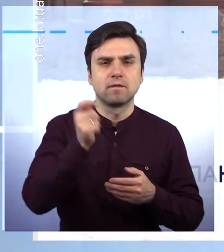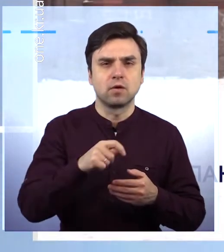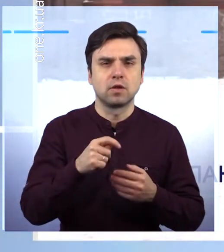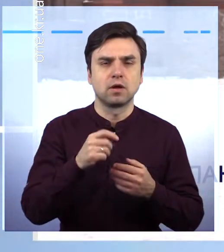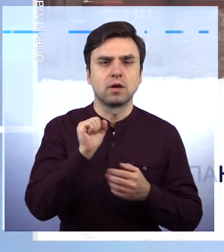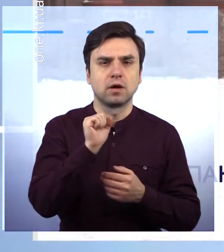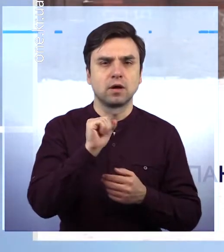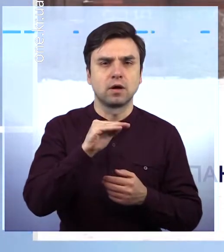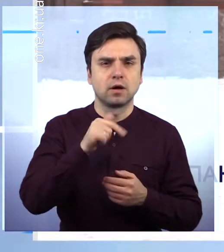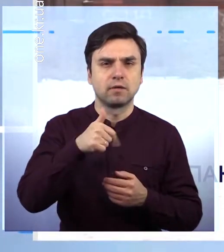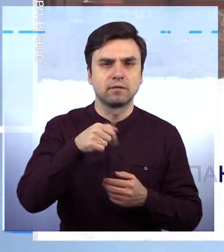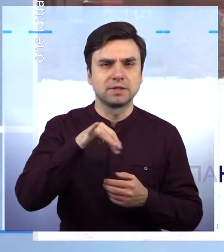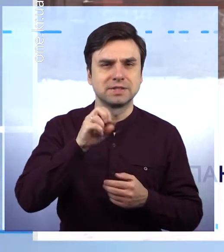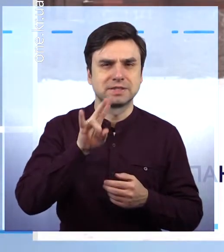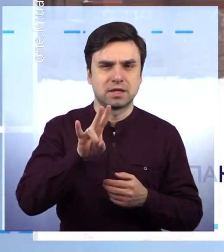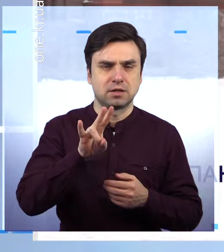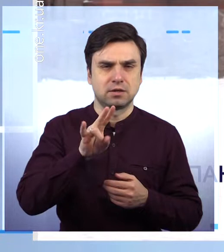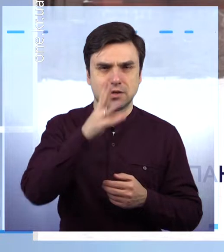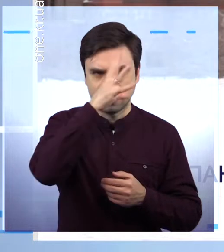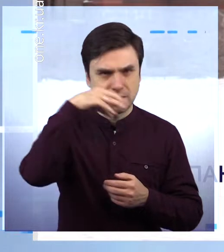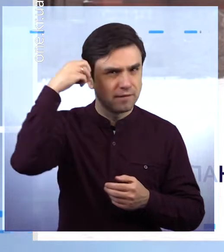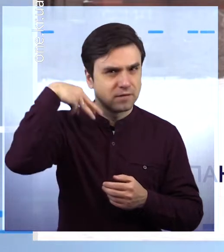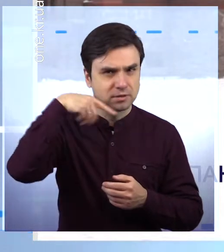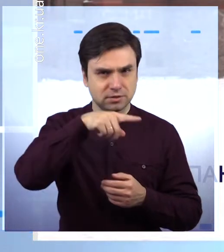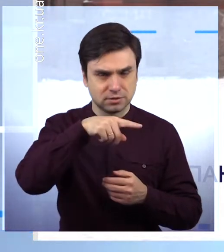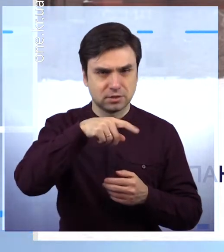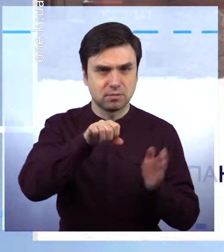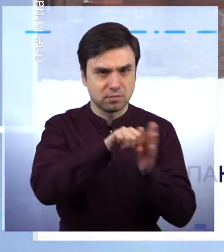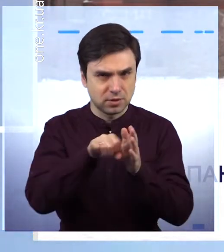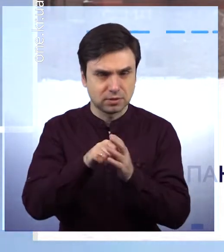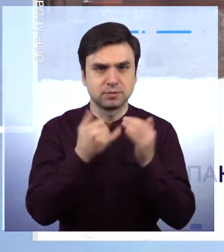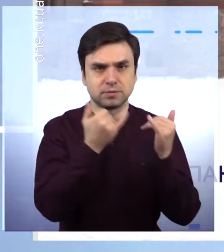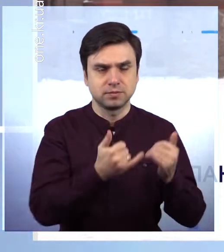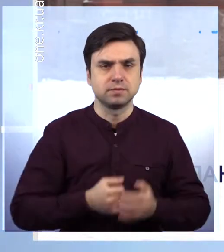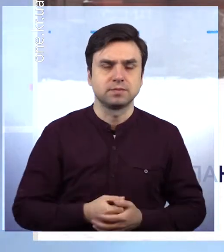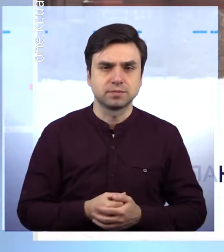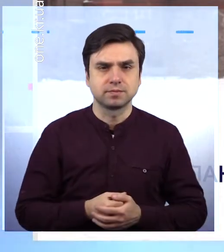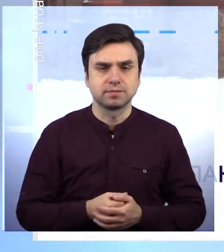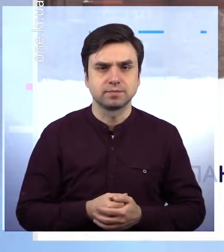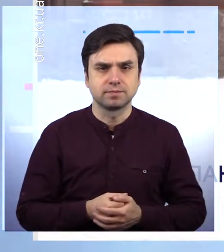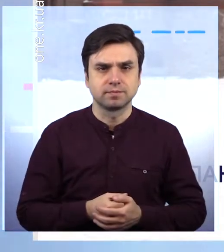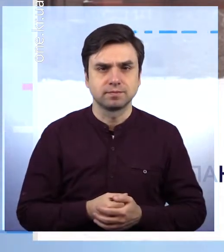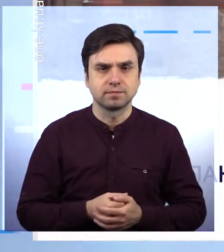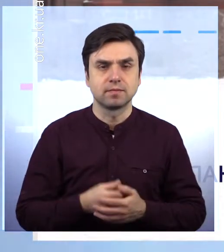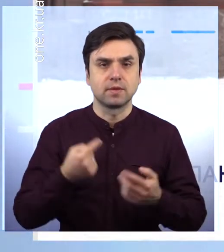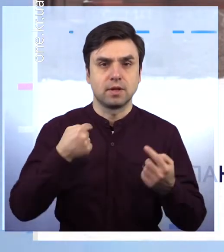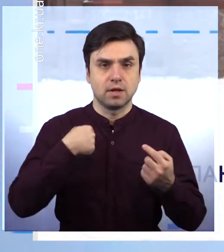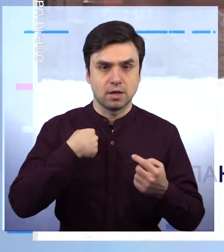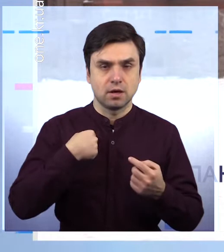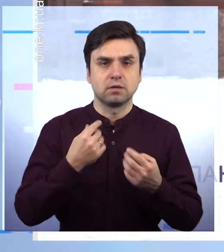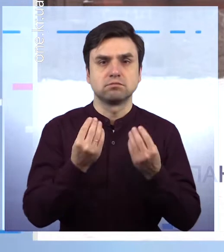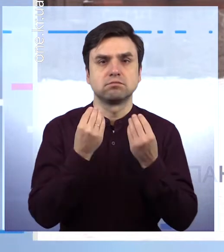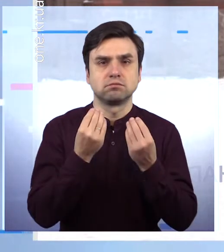достоїнством і честью син отдав свій довг в республіки Афганістан. Я, як мать, дуже